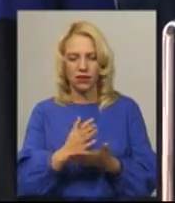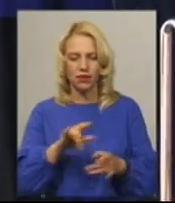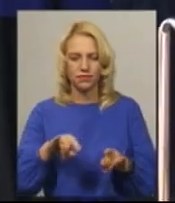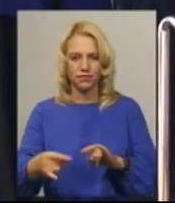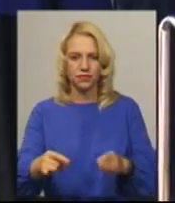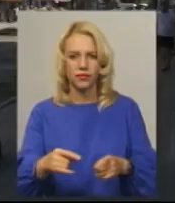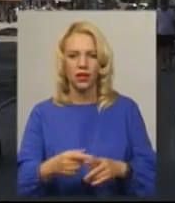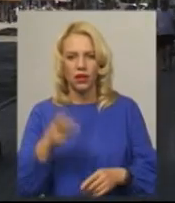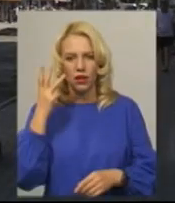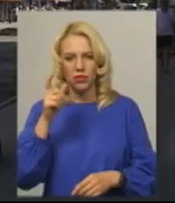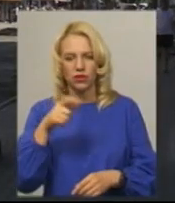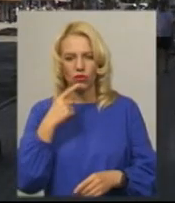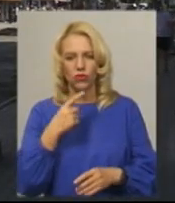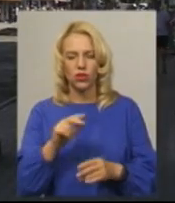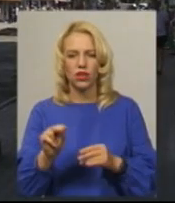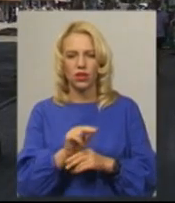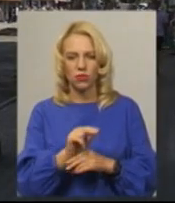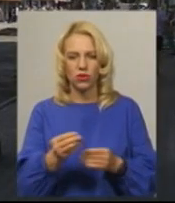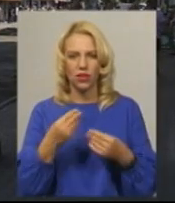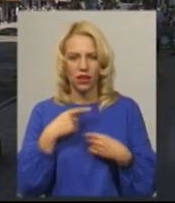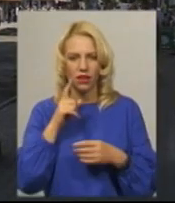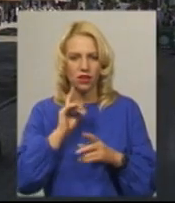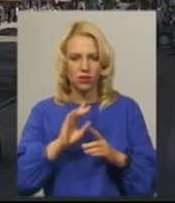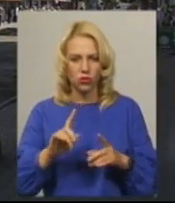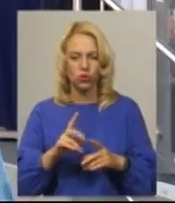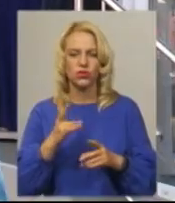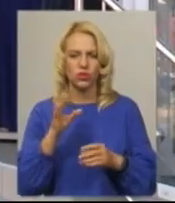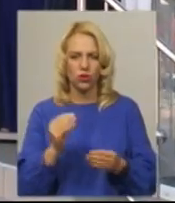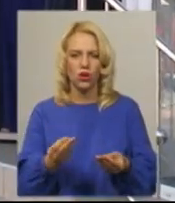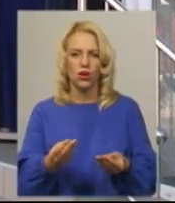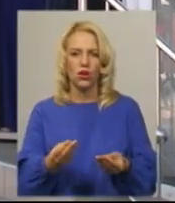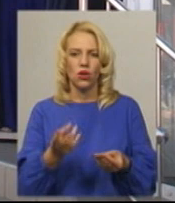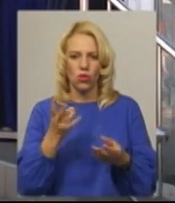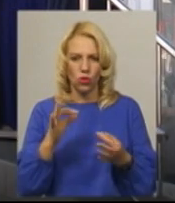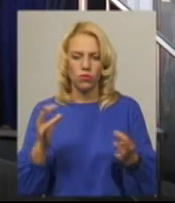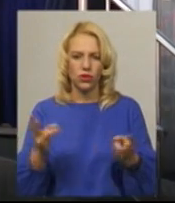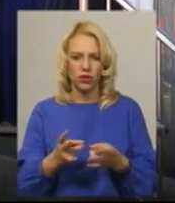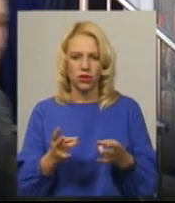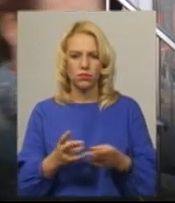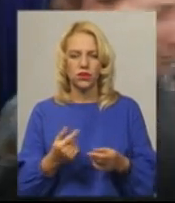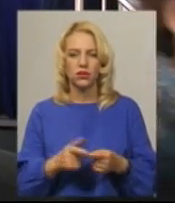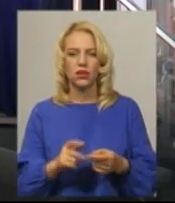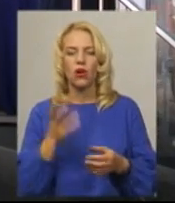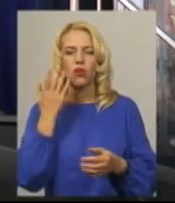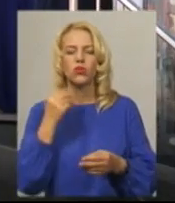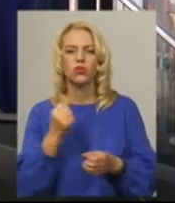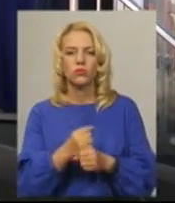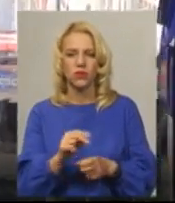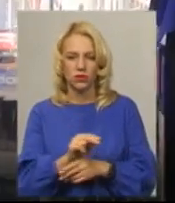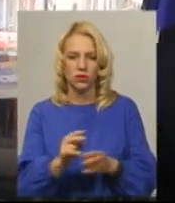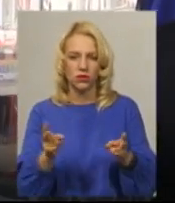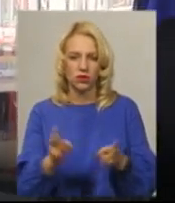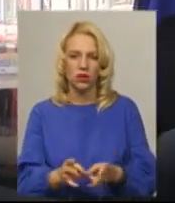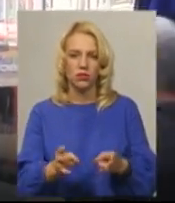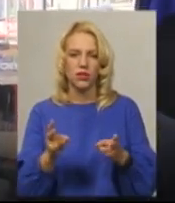проживає поруч. Каже, ремонт хоч і завдає незручностей, але потрібен. Зручності причиняє, але коли його робити? Треба?